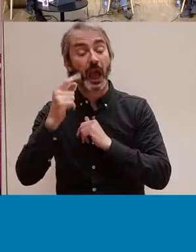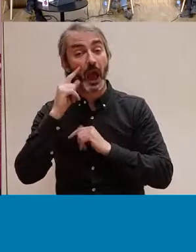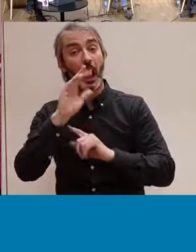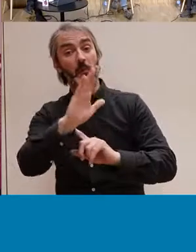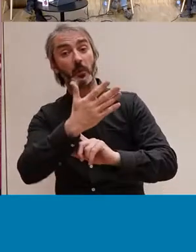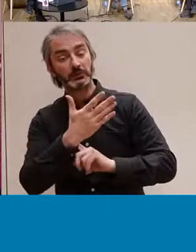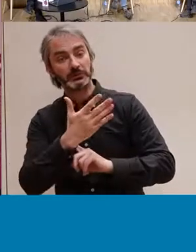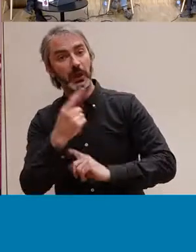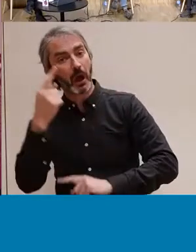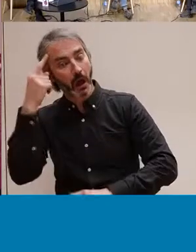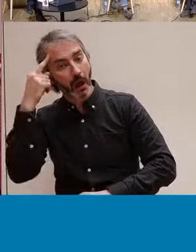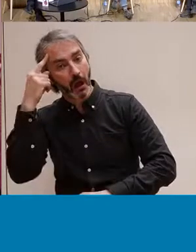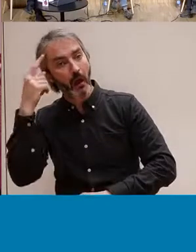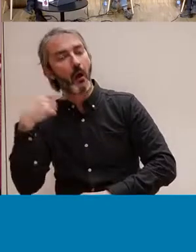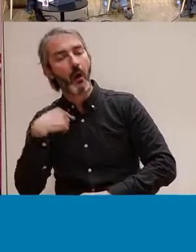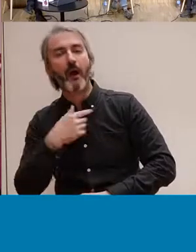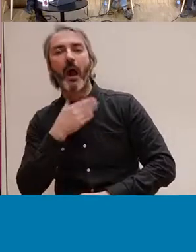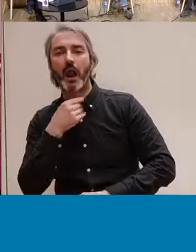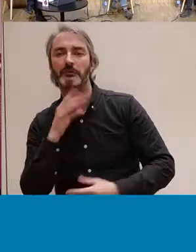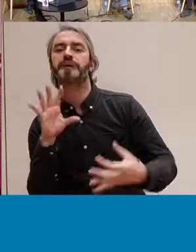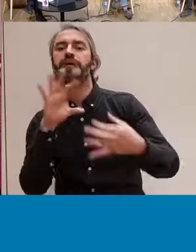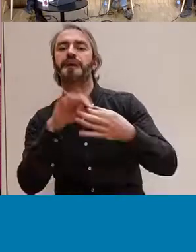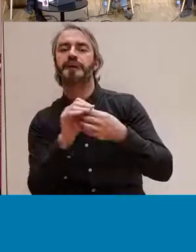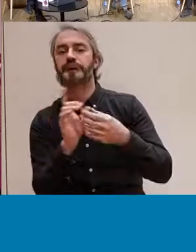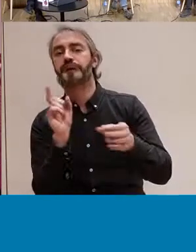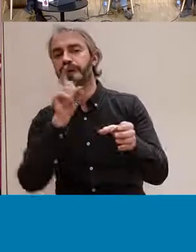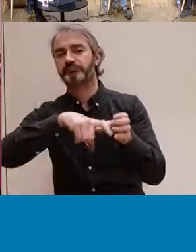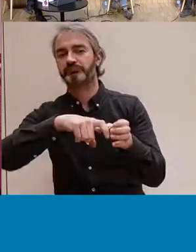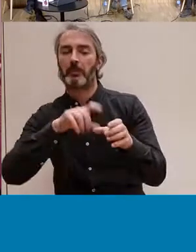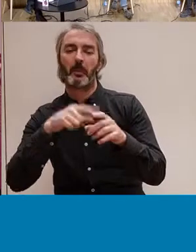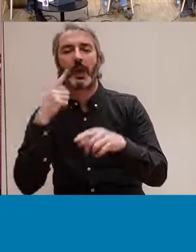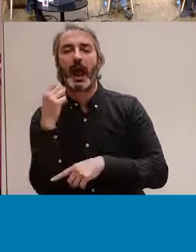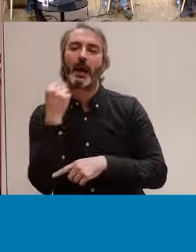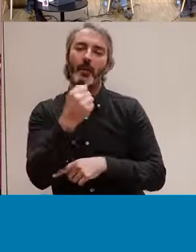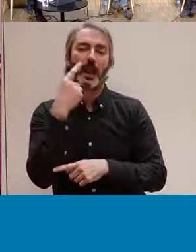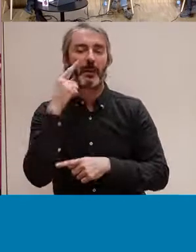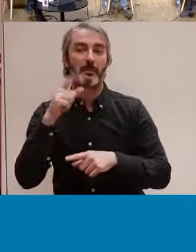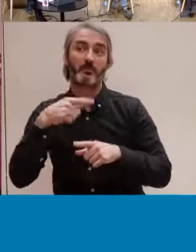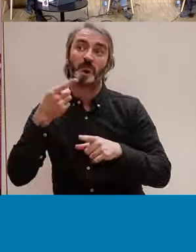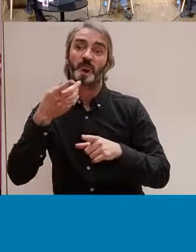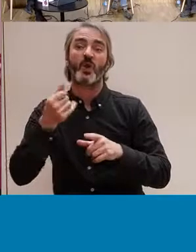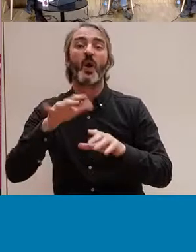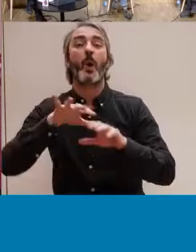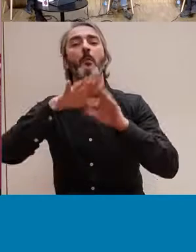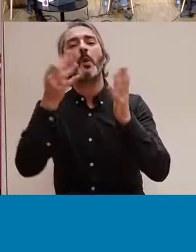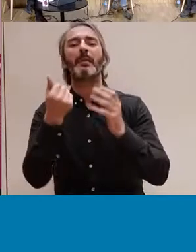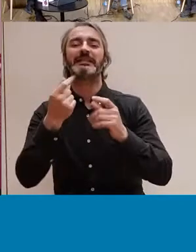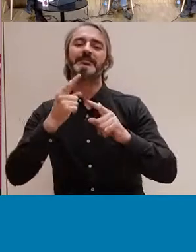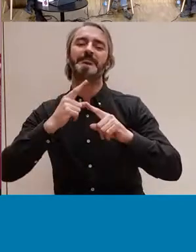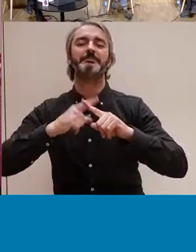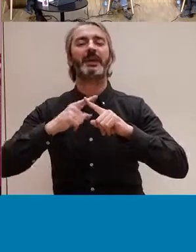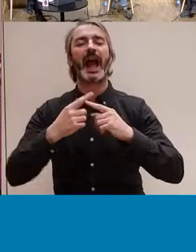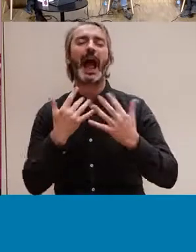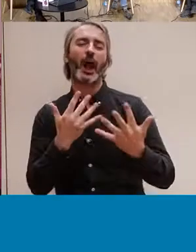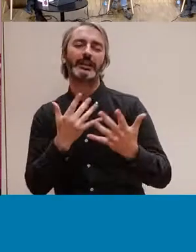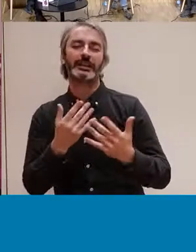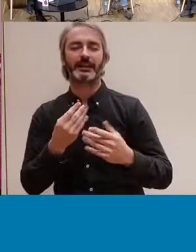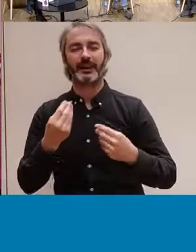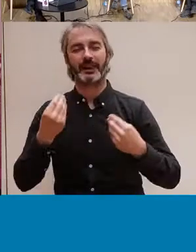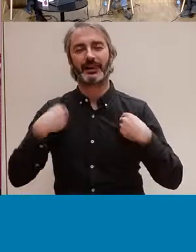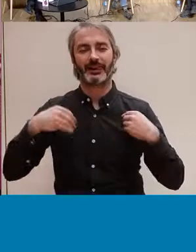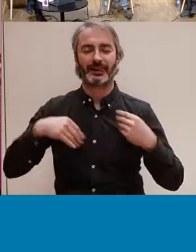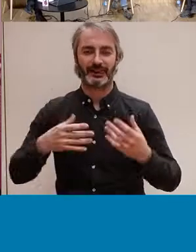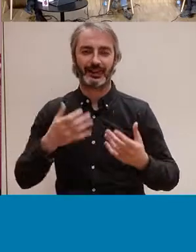encaixàvem amb el projecte i que teníem moltes ganes de portar el nostre granet de sorra també en aquest món més eròtic, que potser nosaltres no teníem tanta